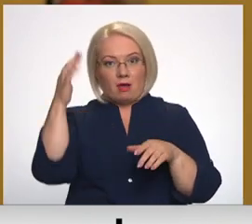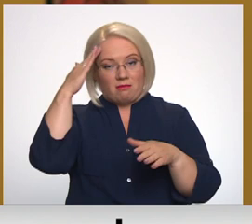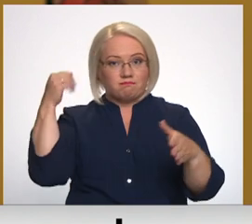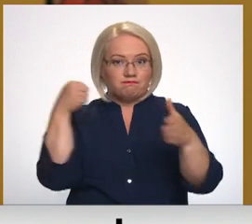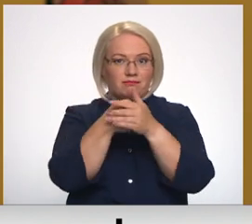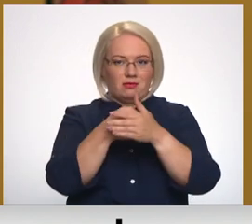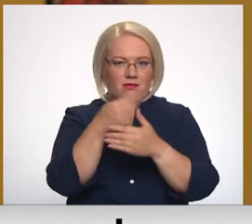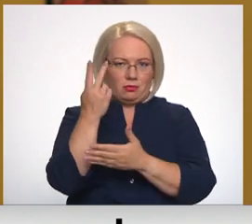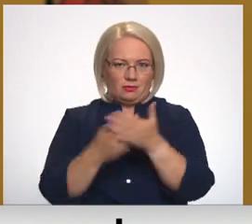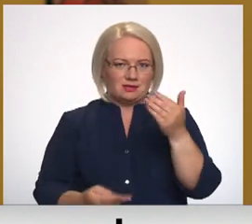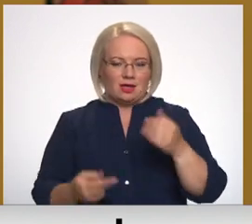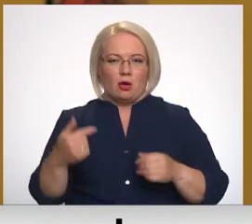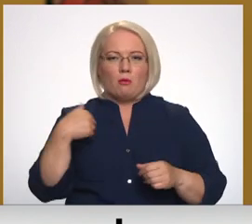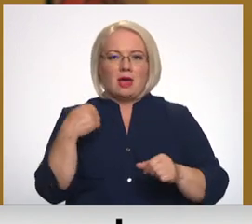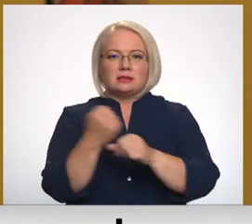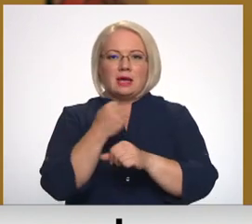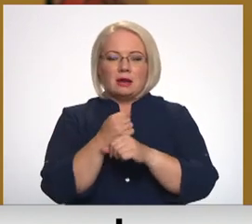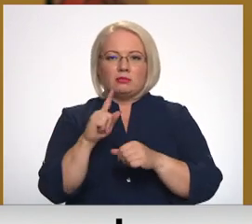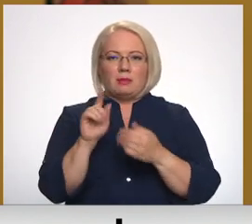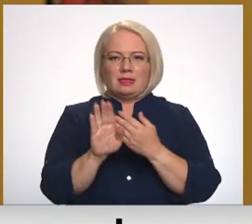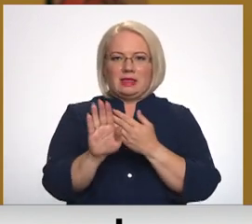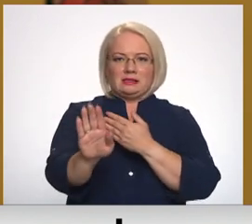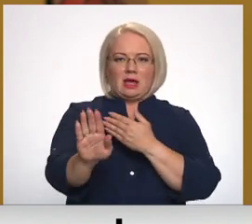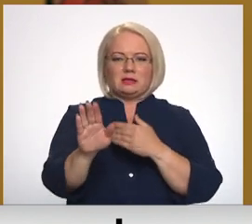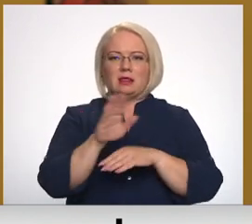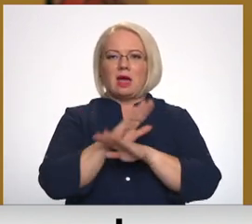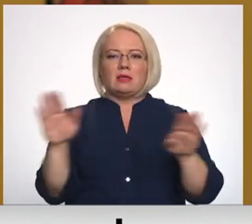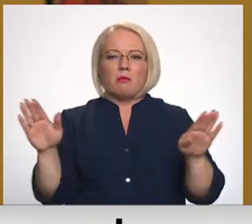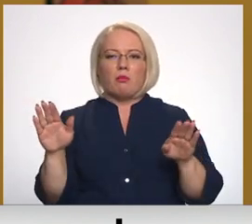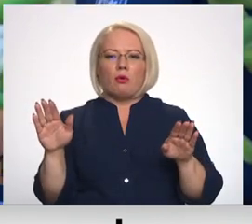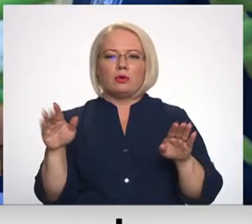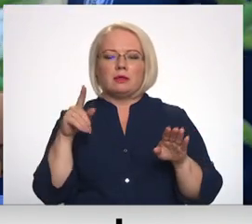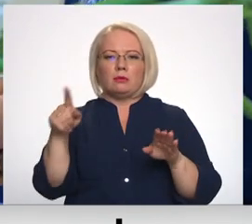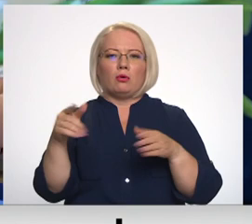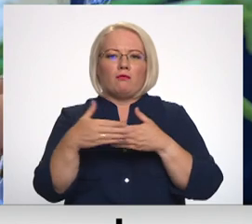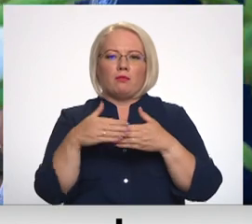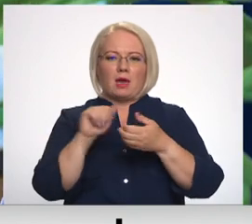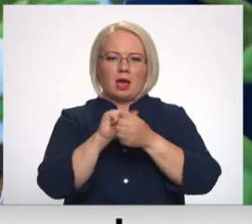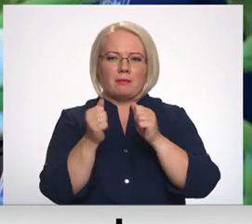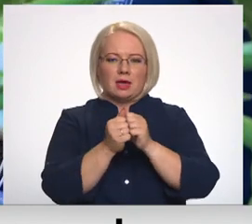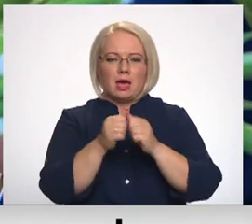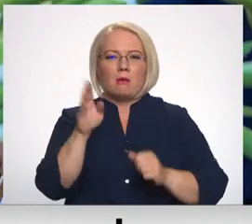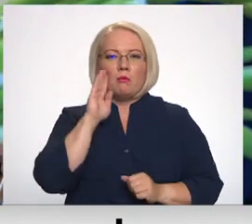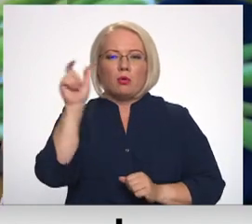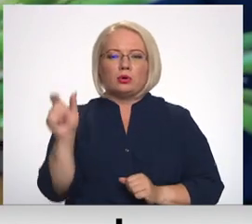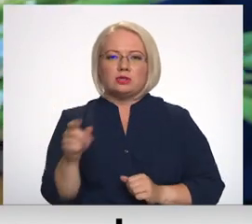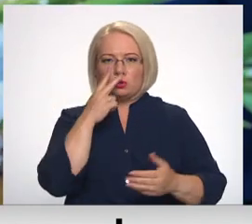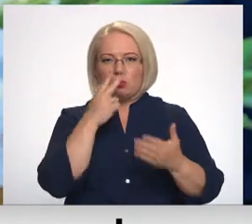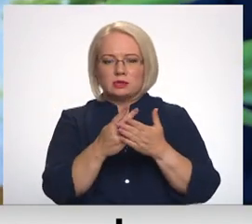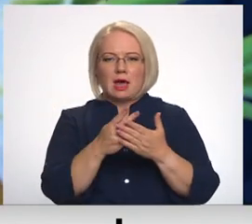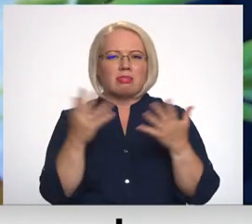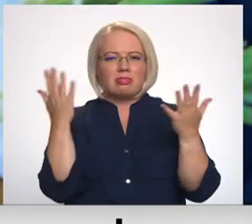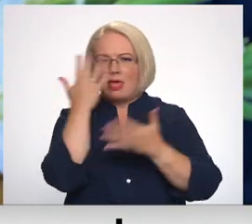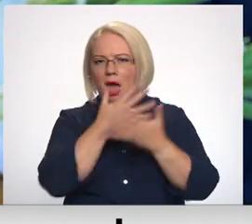Bet mēs visu laiku darījām tā, mēs ietarējām distanci, lai nebūtu tik tūpējā akmiņiem. Marks Vēnbergs uzskat, ka neapjuktuma